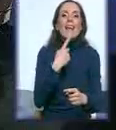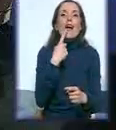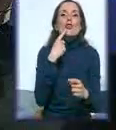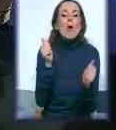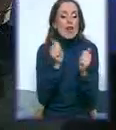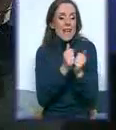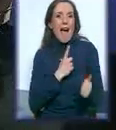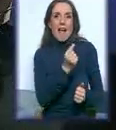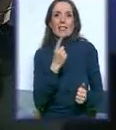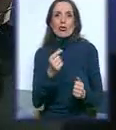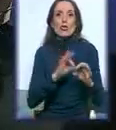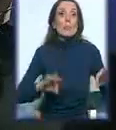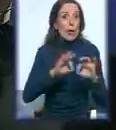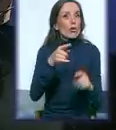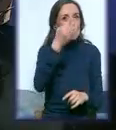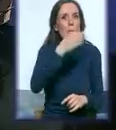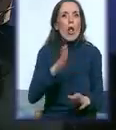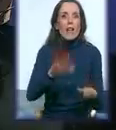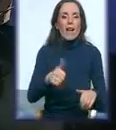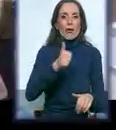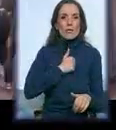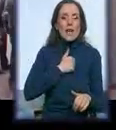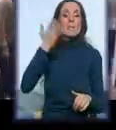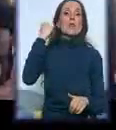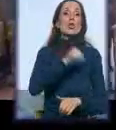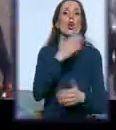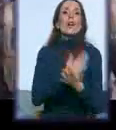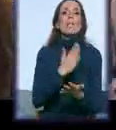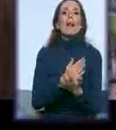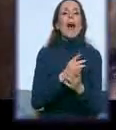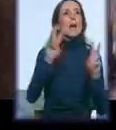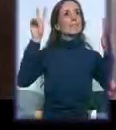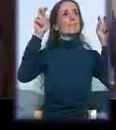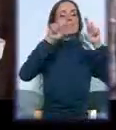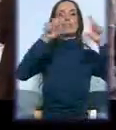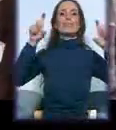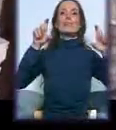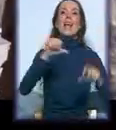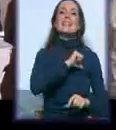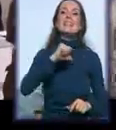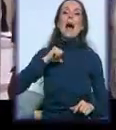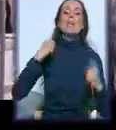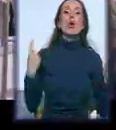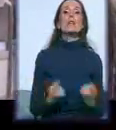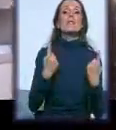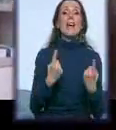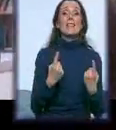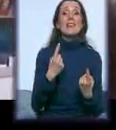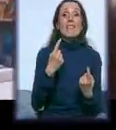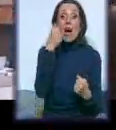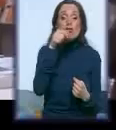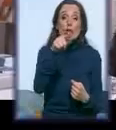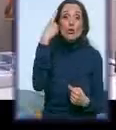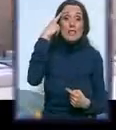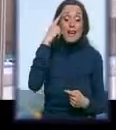tako da kažemo, maksimu samo inicijativa, da ukažemo na to da organizacije, da su njihove